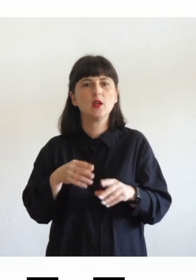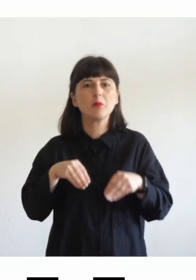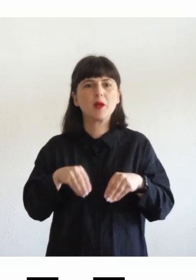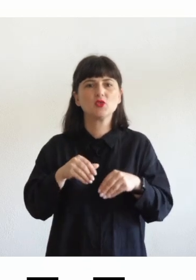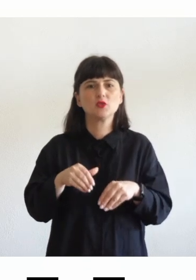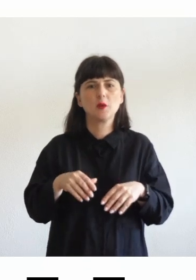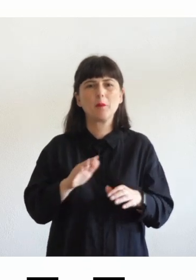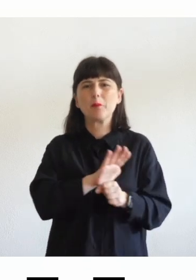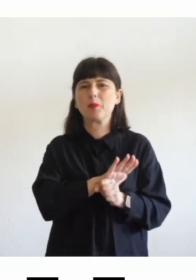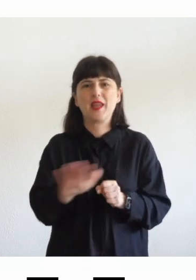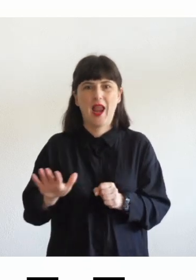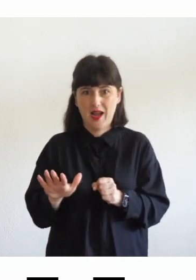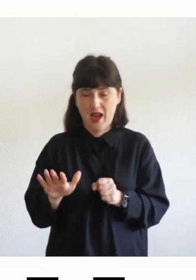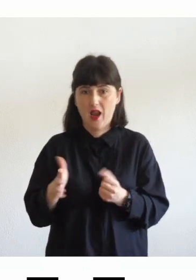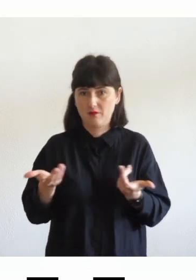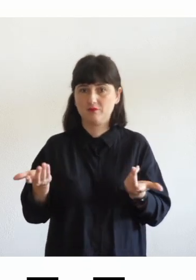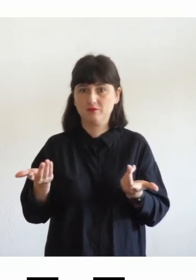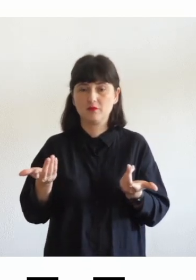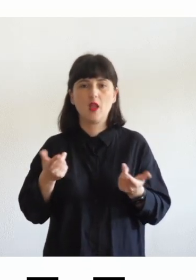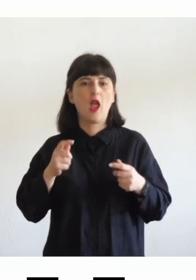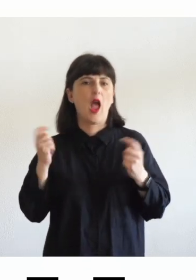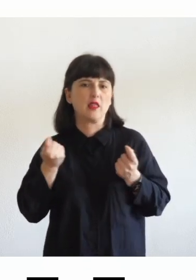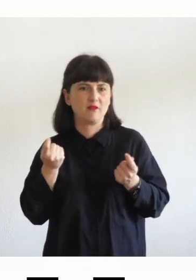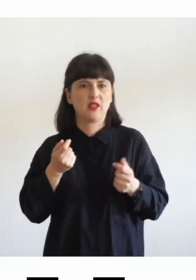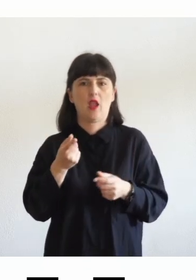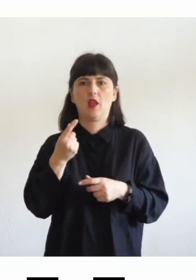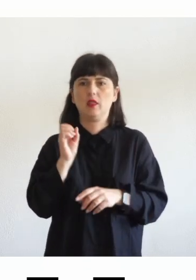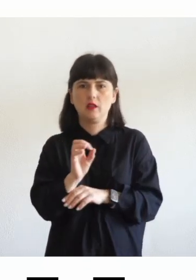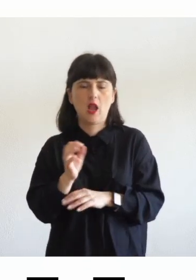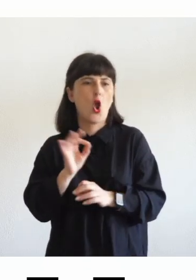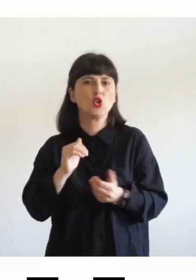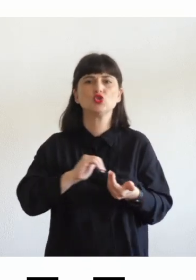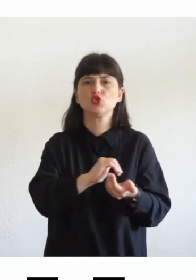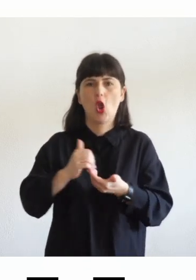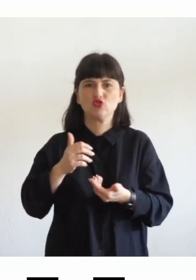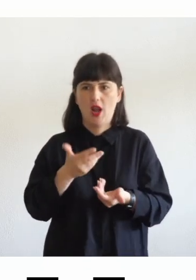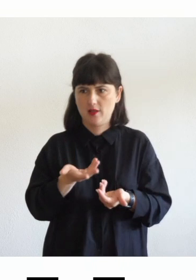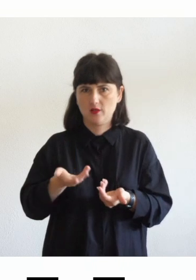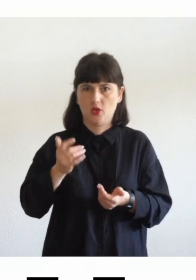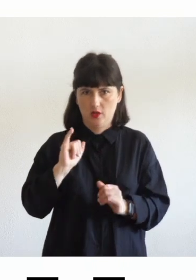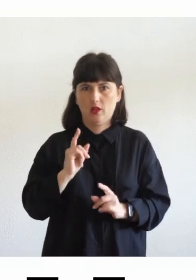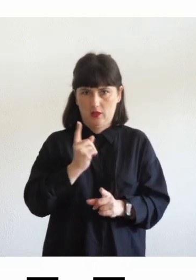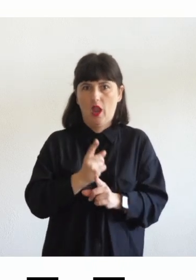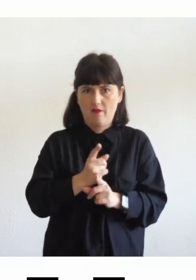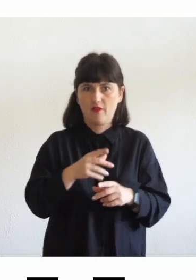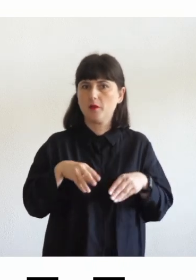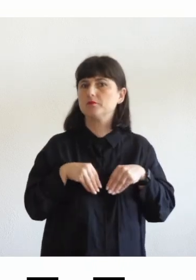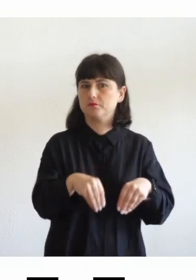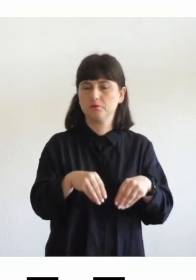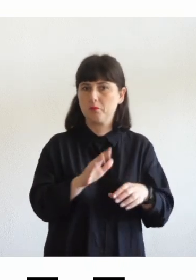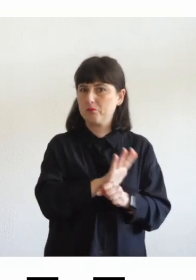scuola quindi le attività didattiche e di socializzazione di tutti gli studenti eppure sembra che questa